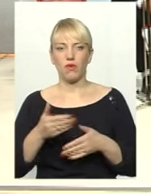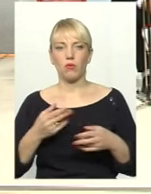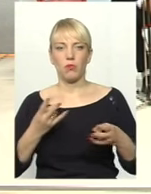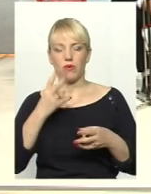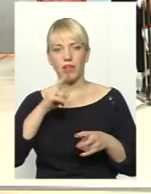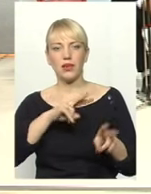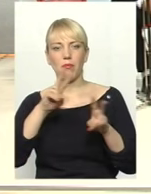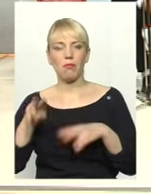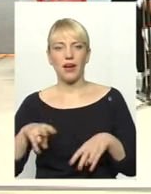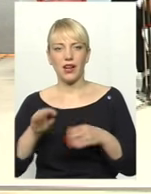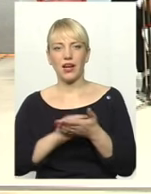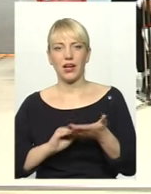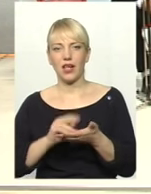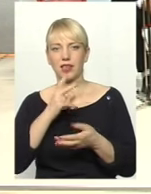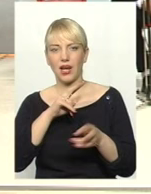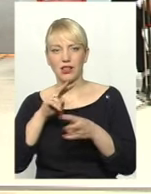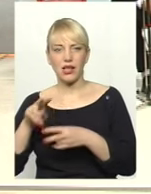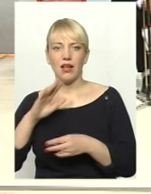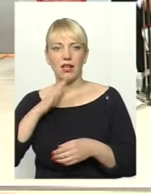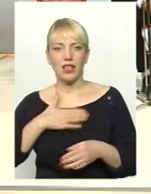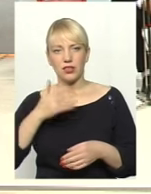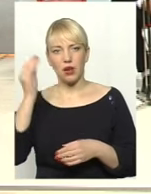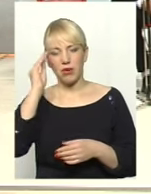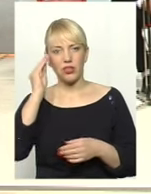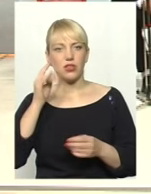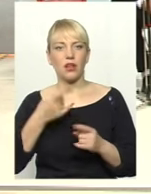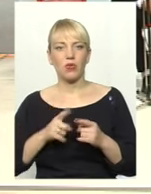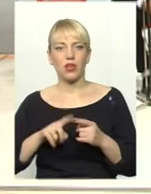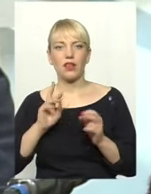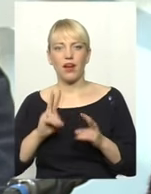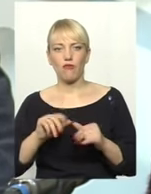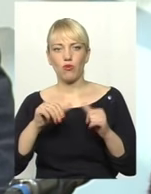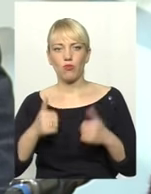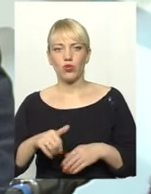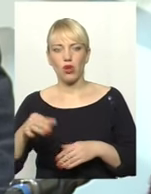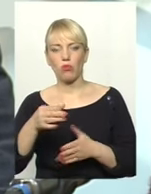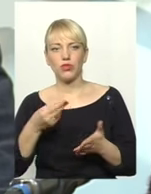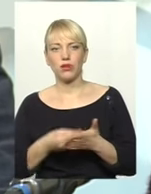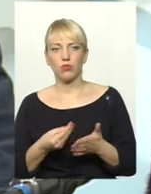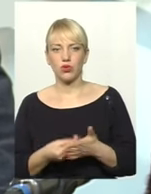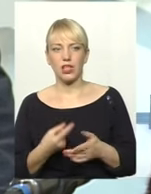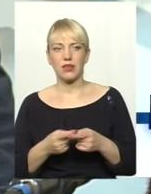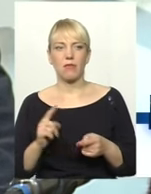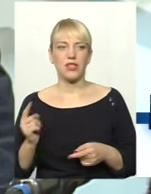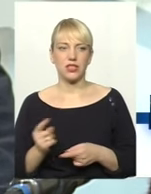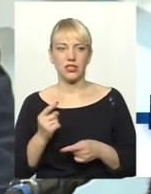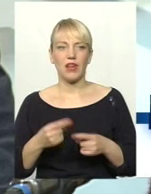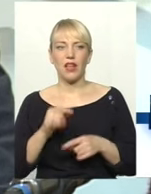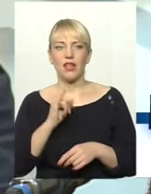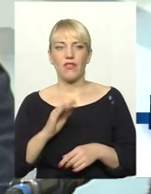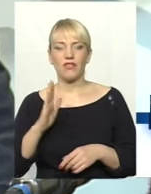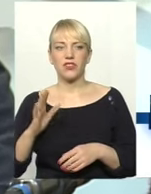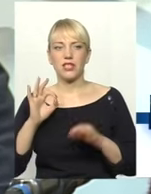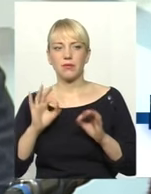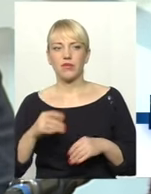переглядати наше бачення того, як формується обласний бюджет. Це перш за все. Іван Васильович сказав